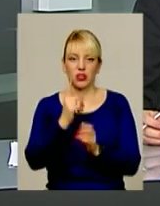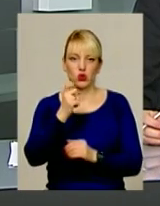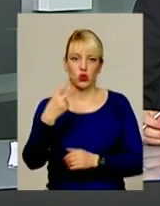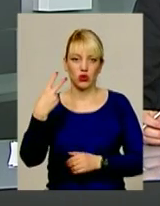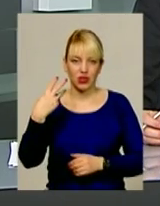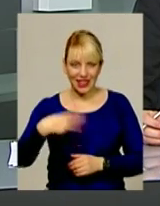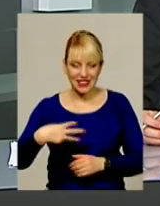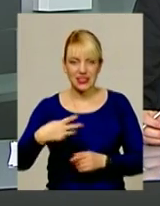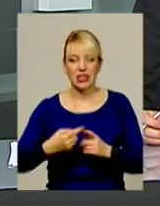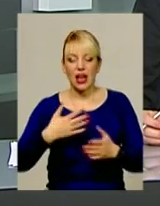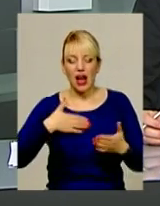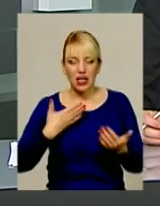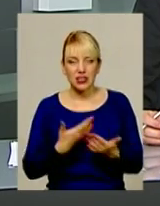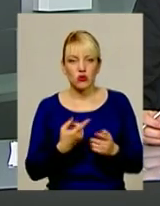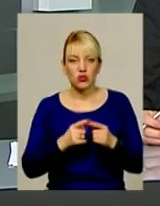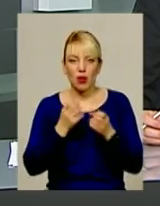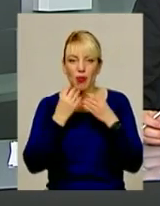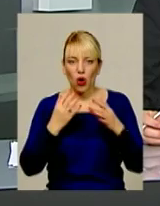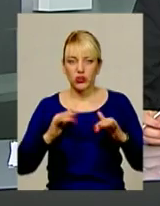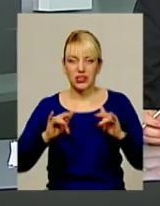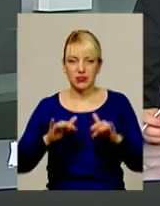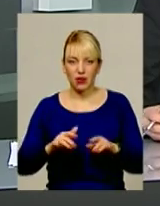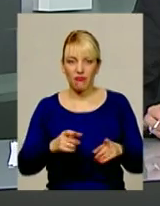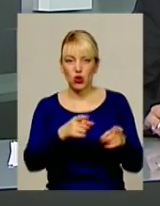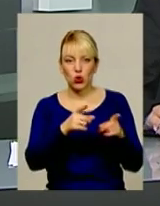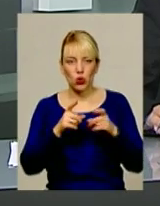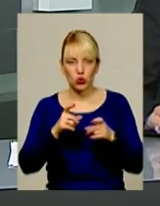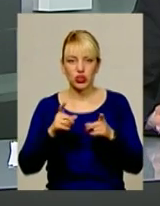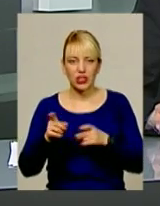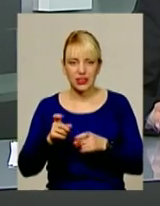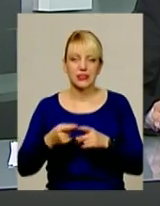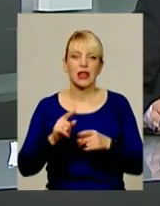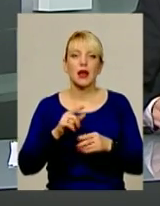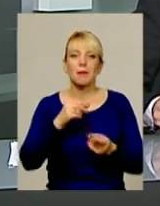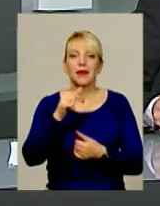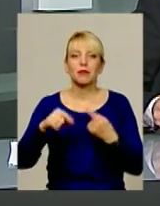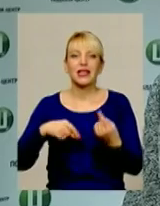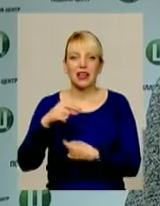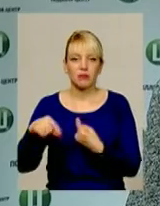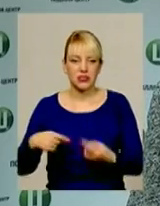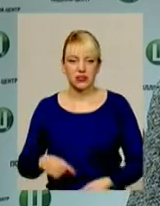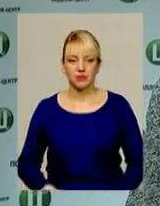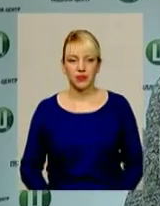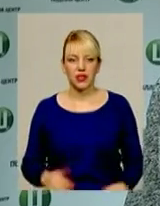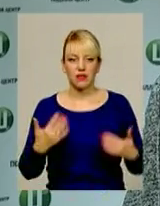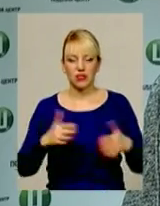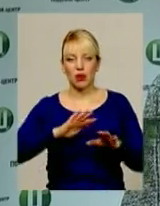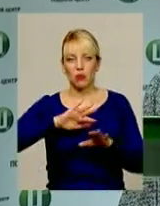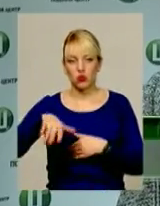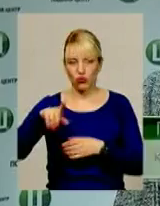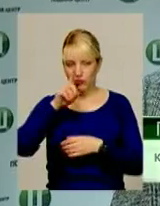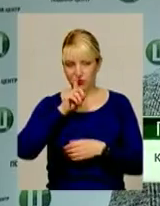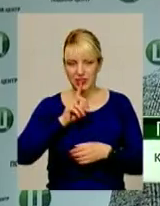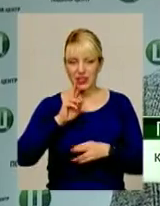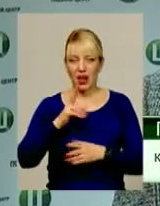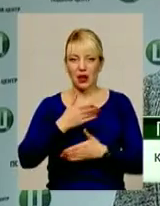Найактивніше до цієї благодійної справи долучились підприємці області. Вже пройшов місяць,